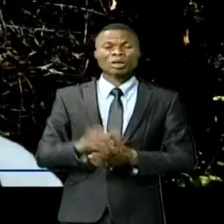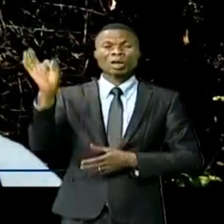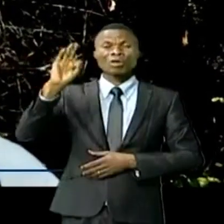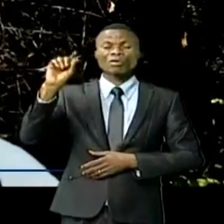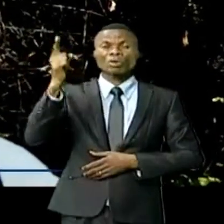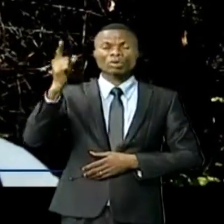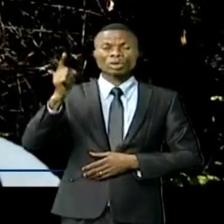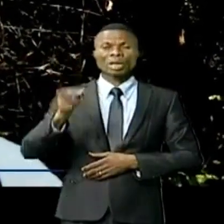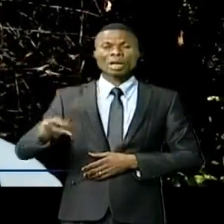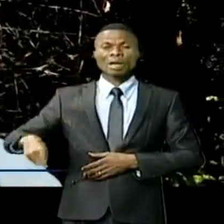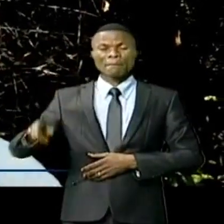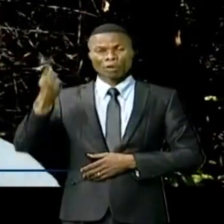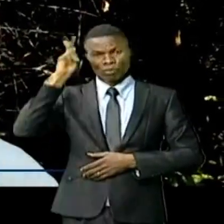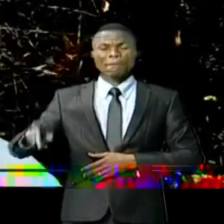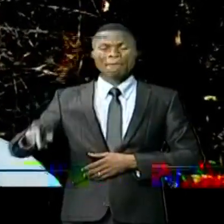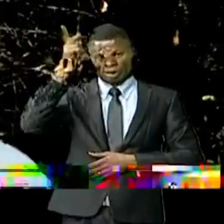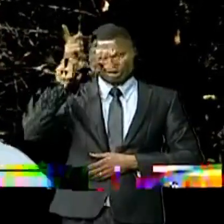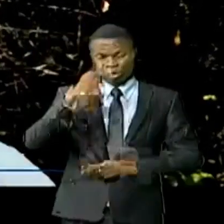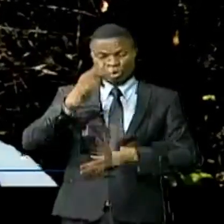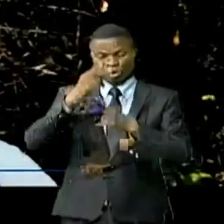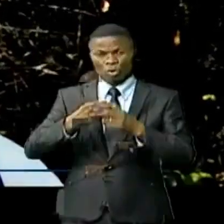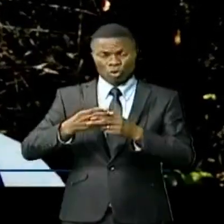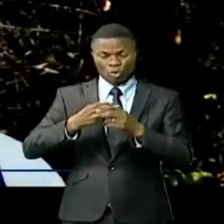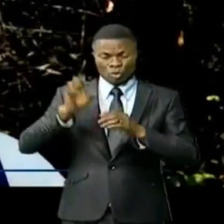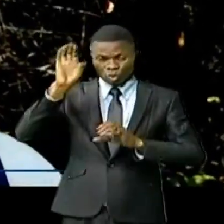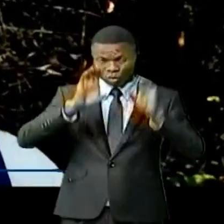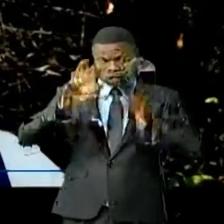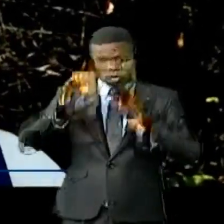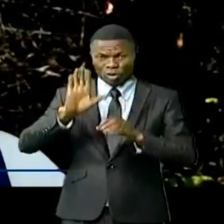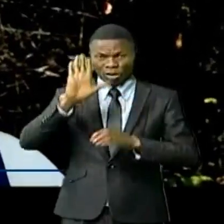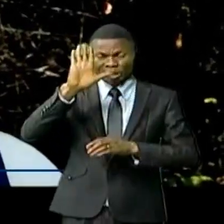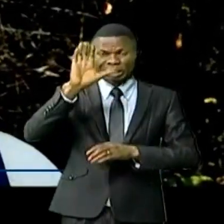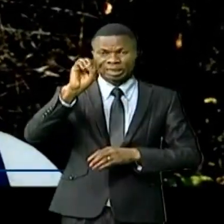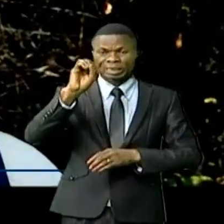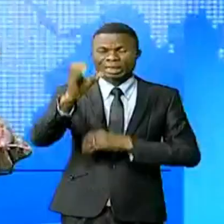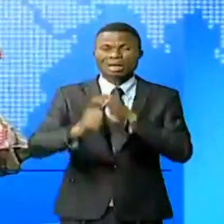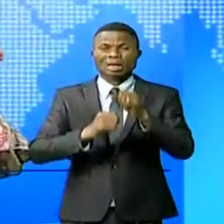du Okatanga qui a été suivie scientifiquement depuis 50 ans.